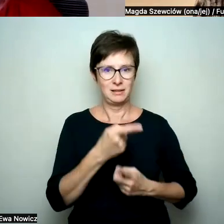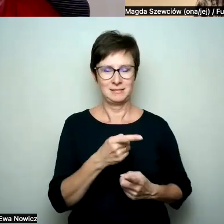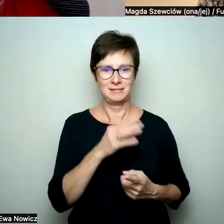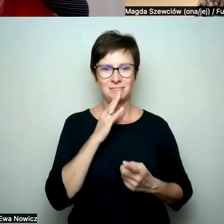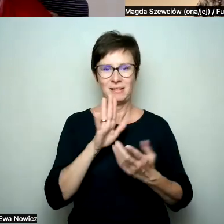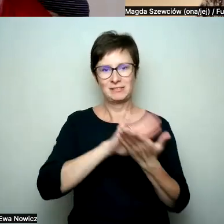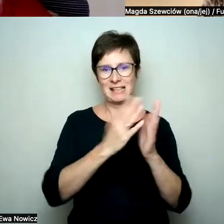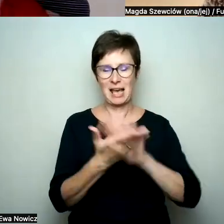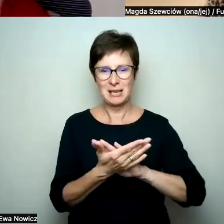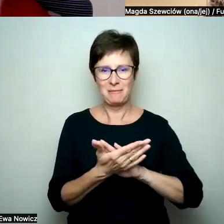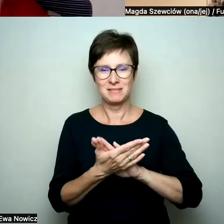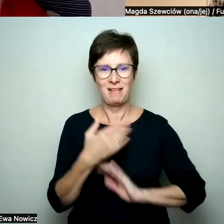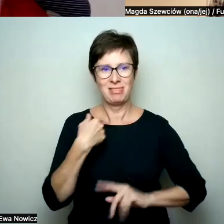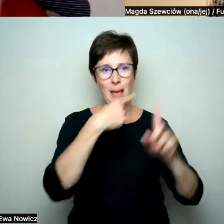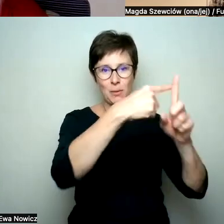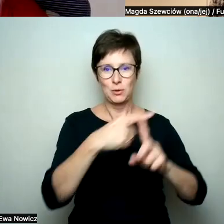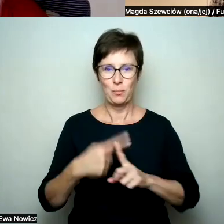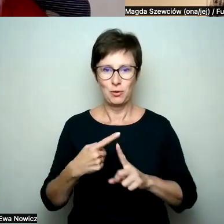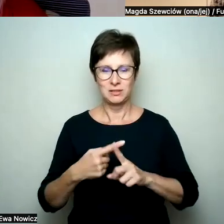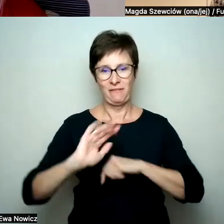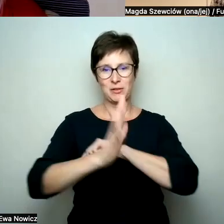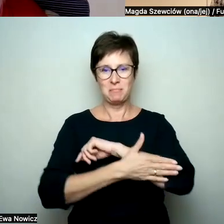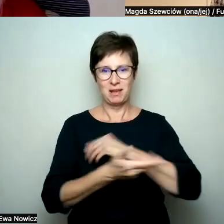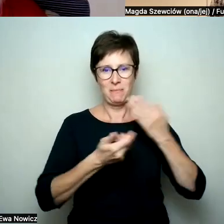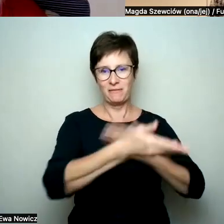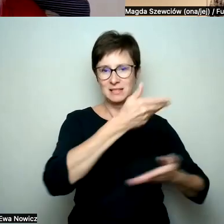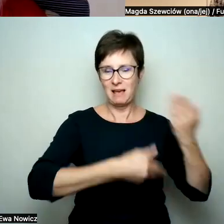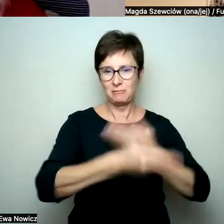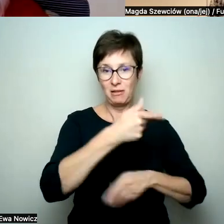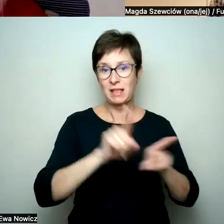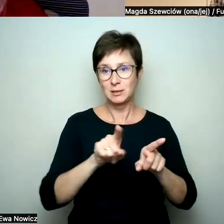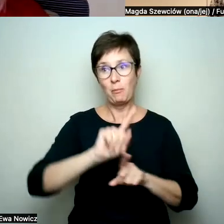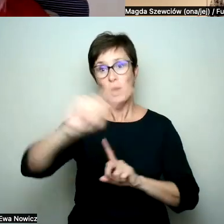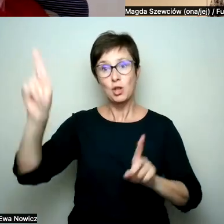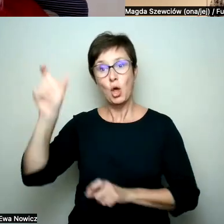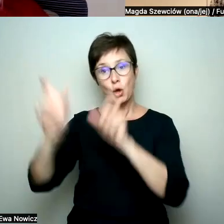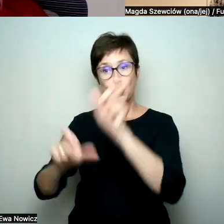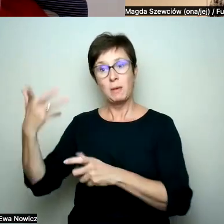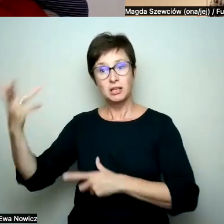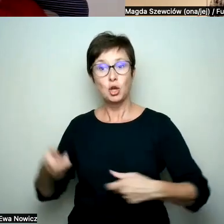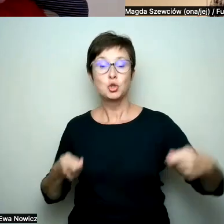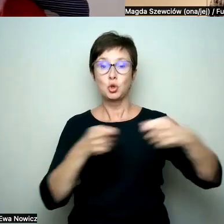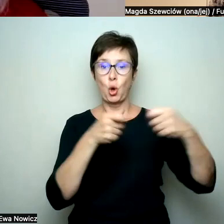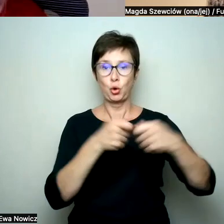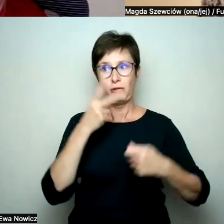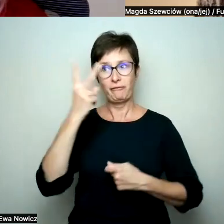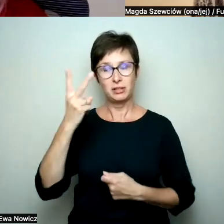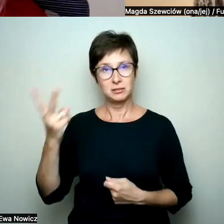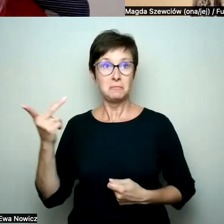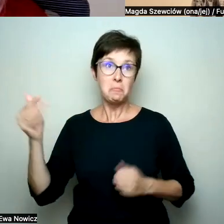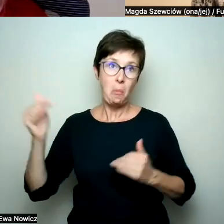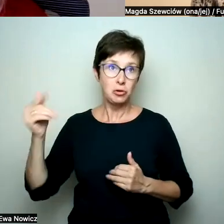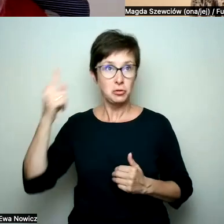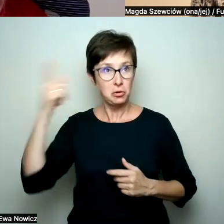wzajemnie, zarówno dla ciebie, ale też wspierające inne osoby, które chciałyby być sojusznicze. Wiesz co, ja bardzo nie chciałabym